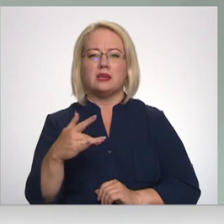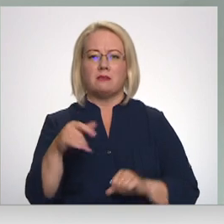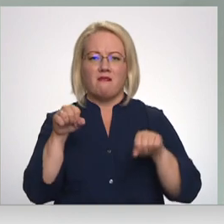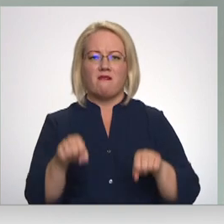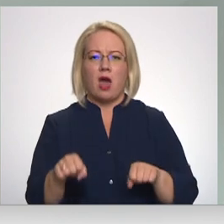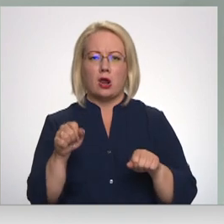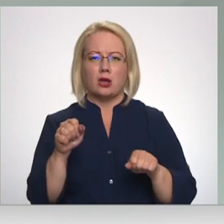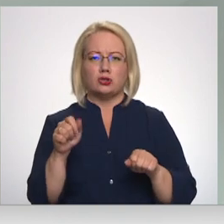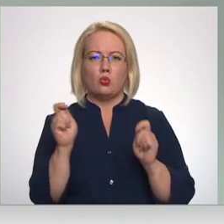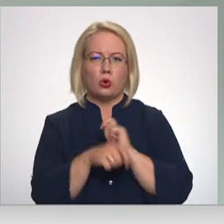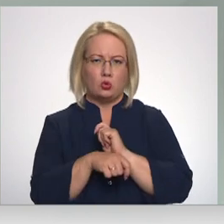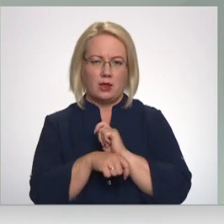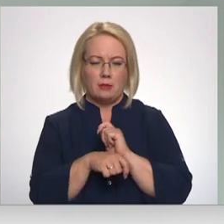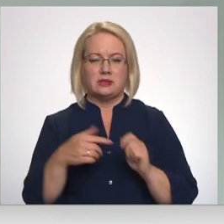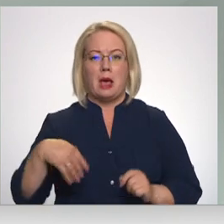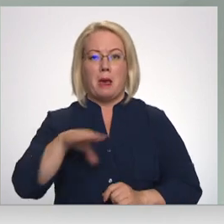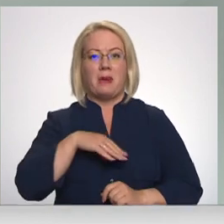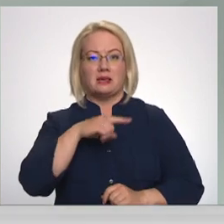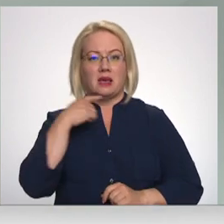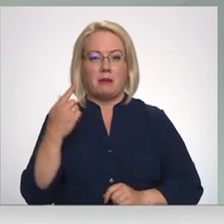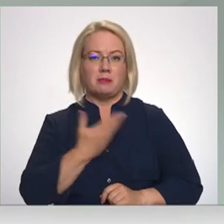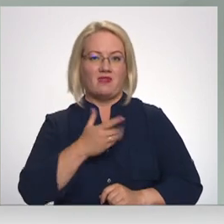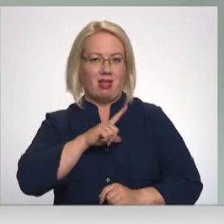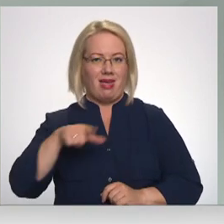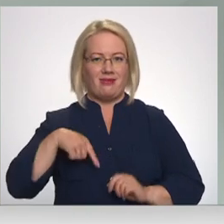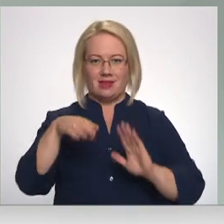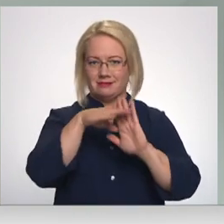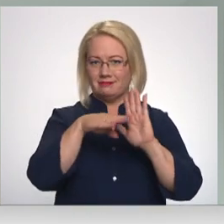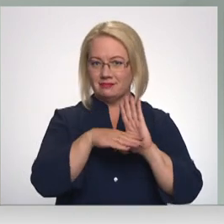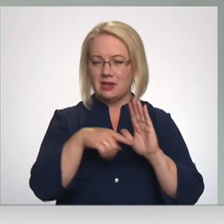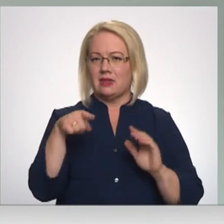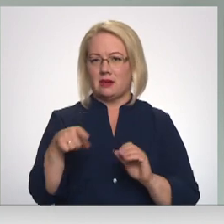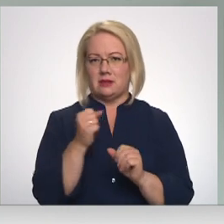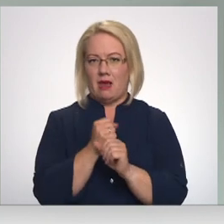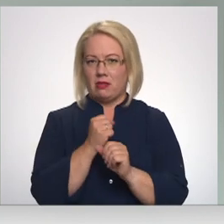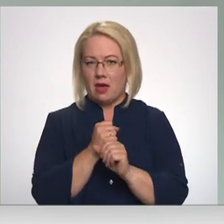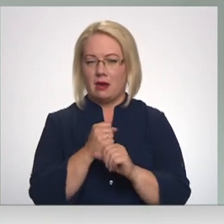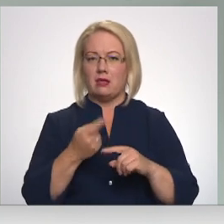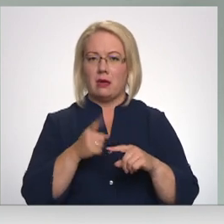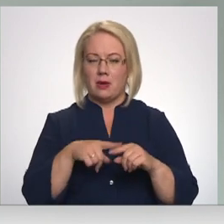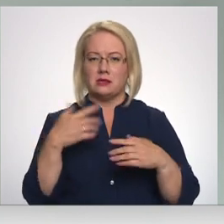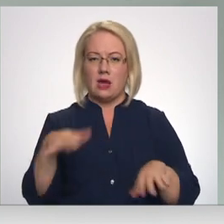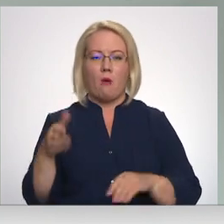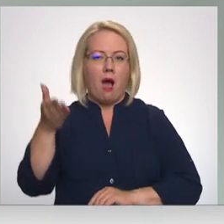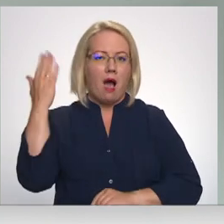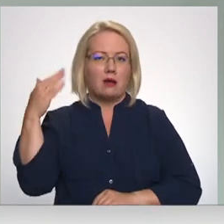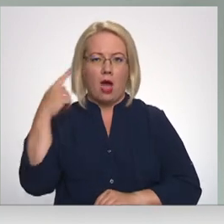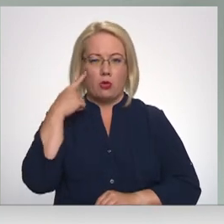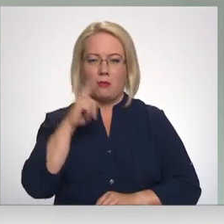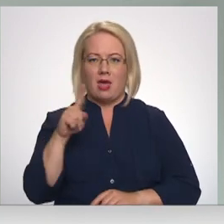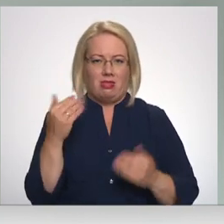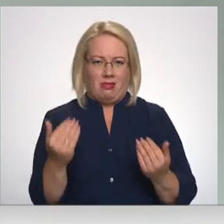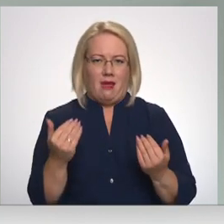Ja mēs gribam dzīvot pēc satversmes, tas mums arī būtu jādara. Tāpēc mēs par to agrāk domājām. Ne tikai šeit,